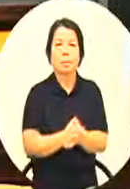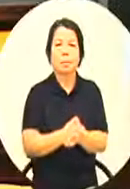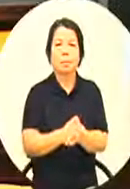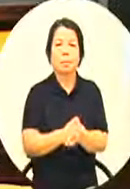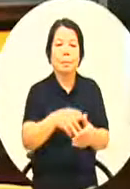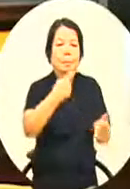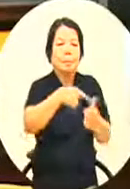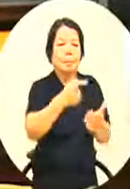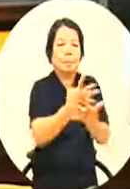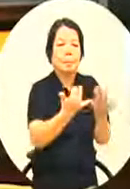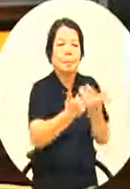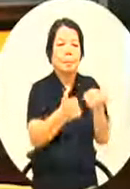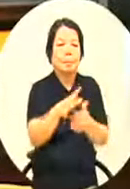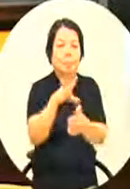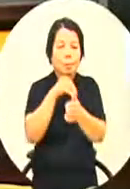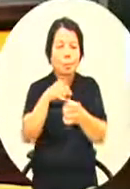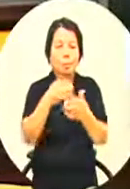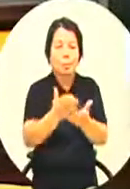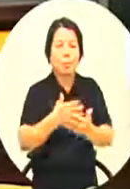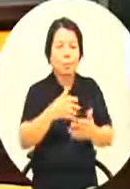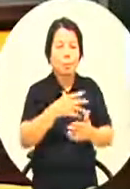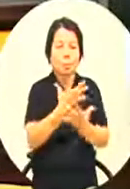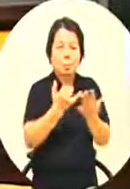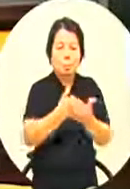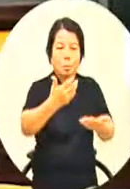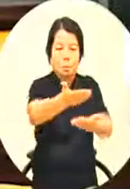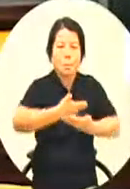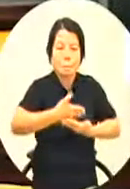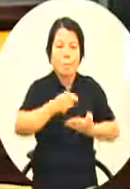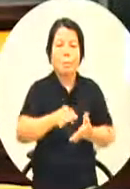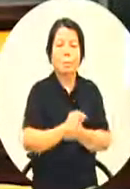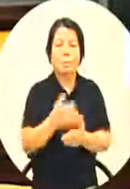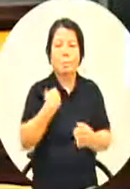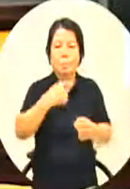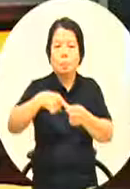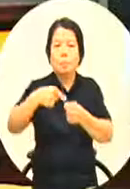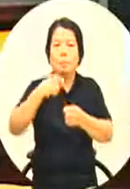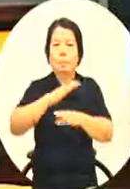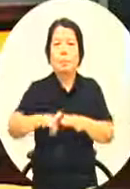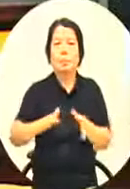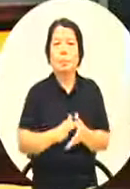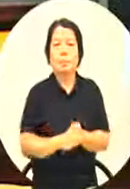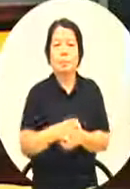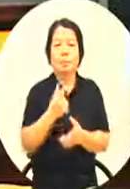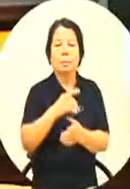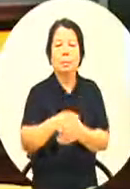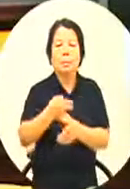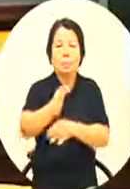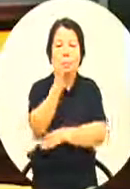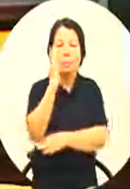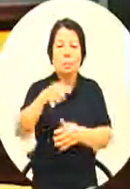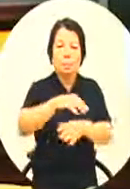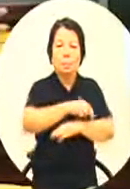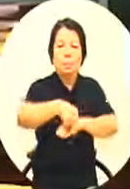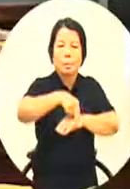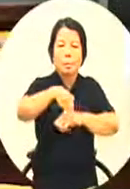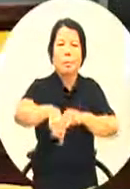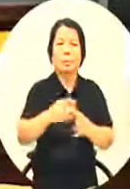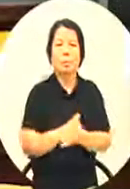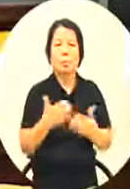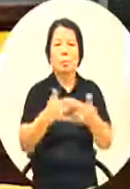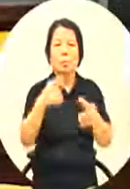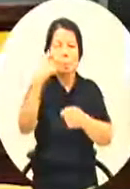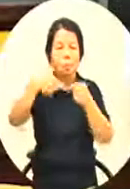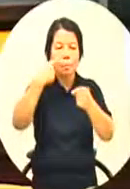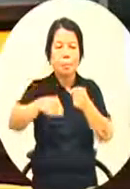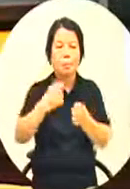学生来学了就可以开始收学生了开始有营收了第二个那个部分就是所谓的财政的规划不用再等到明年